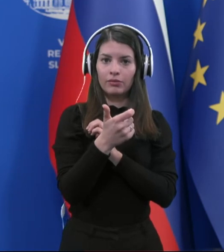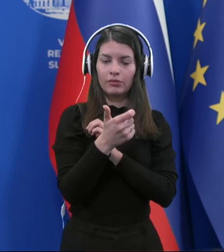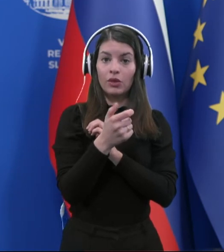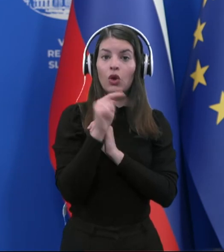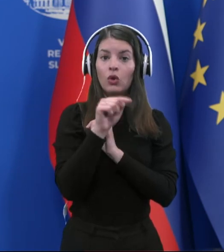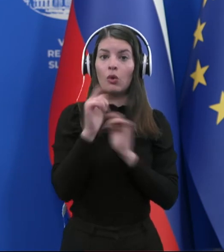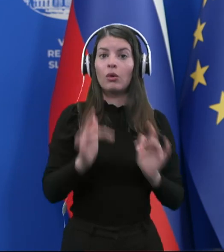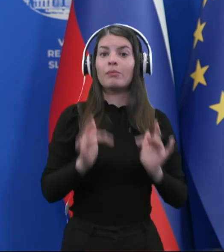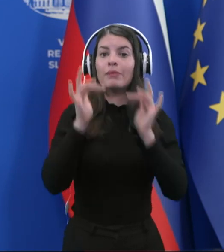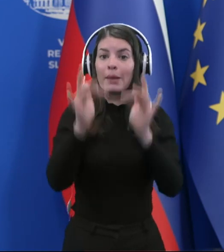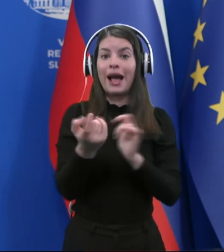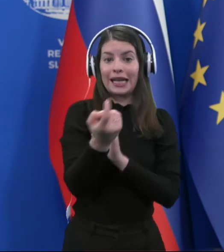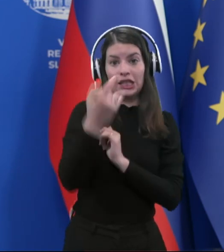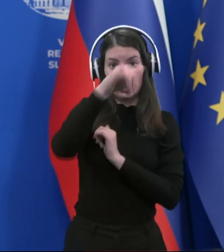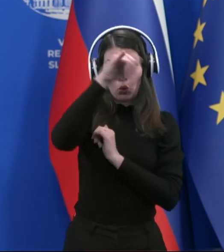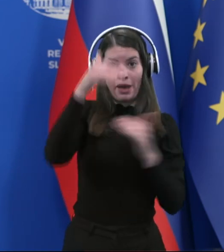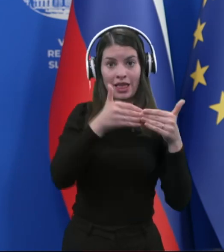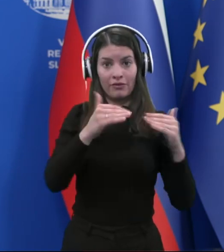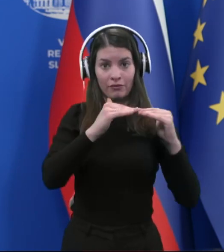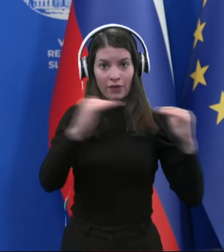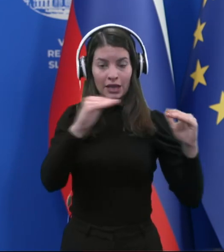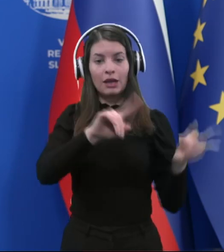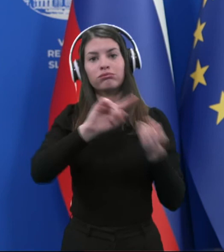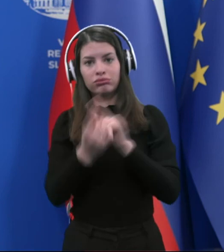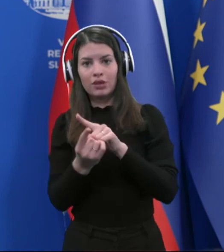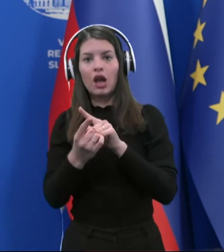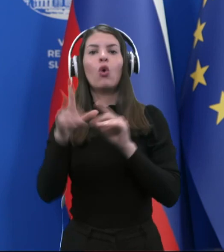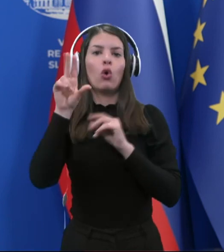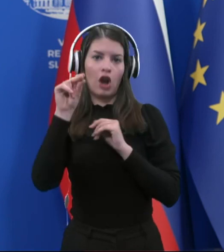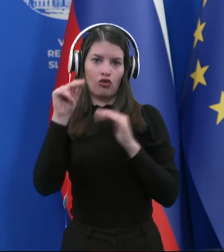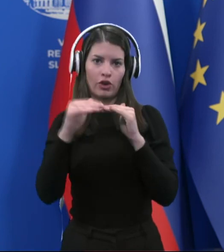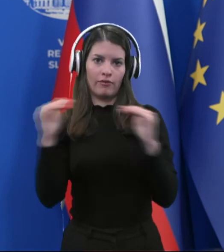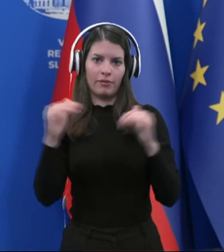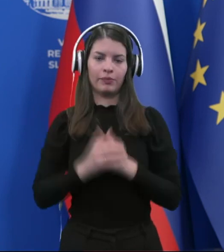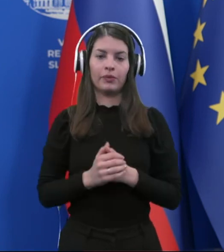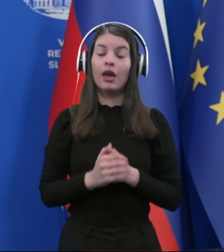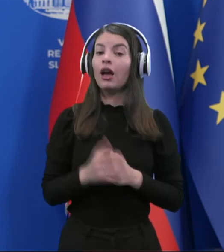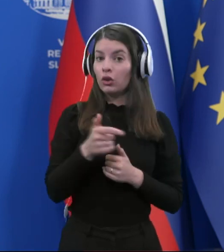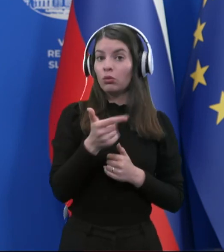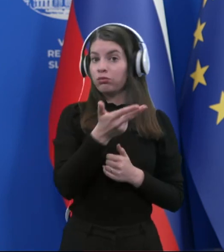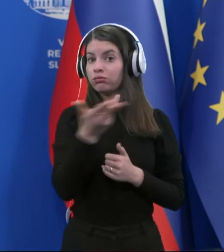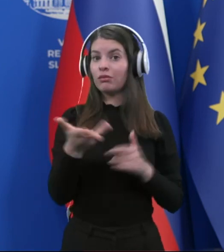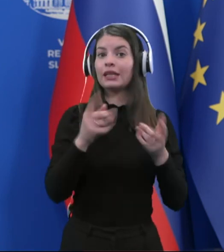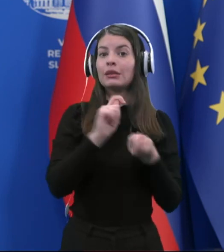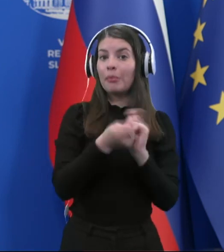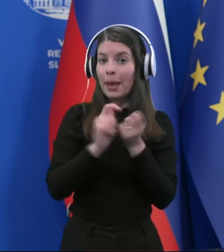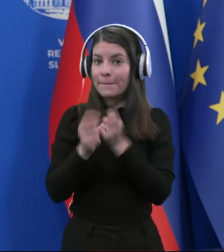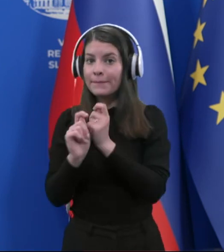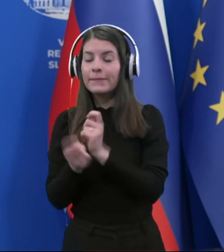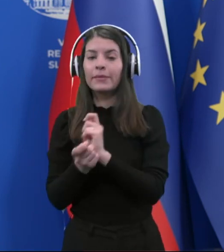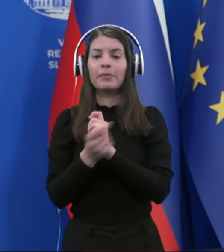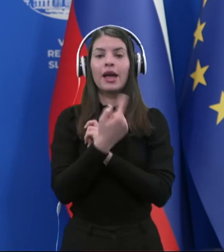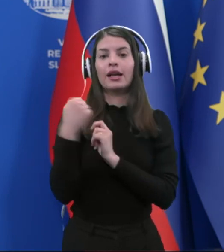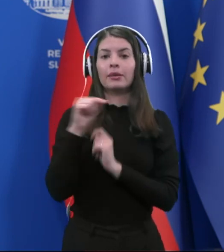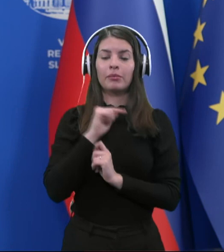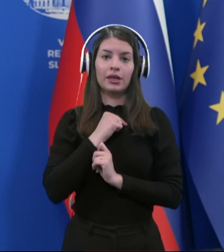premakne iz rumenega v oranžno fazo, tako da to so spremembe, ki so